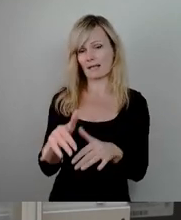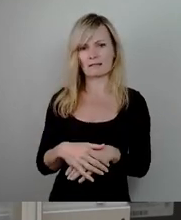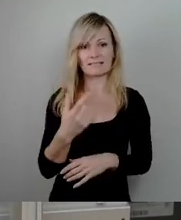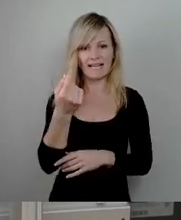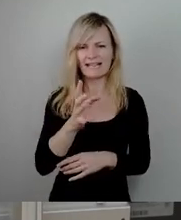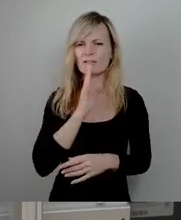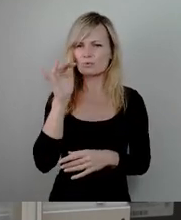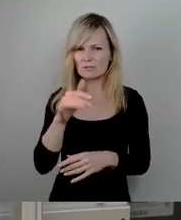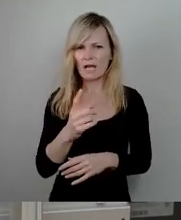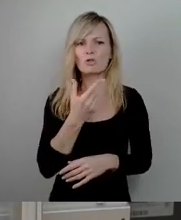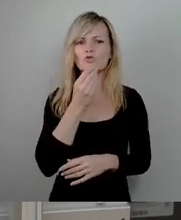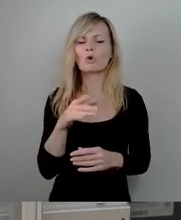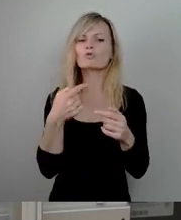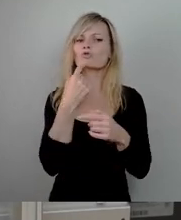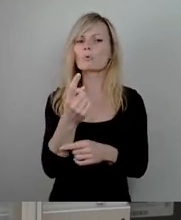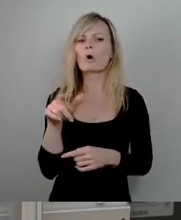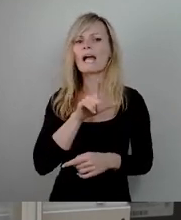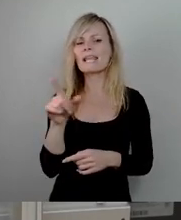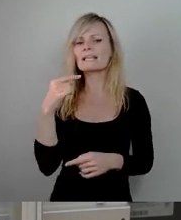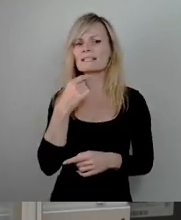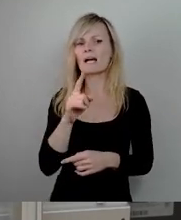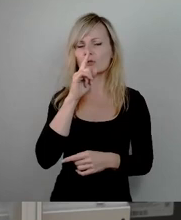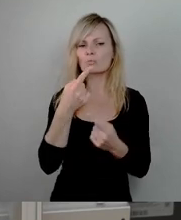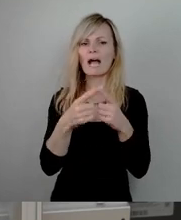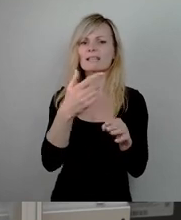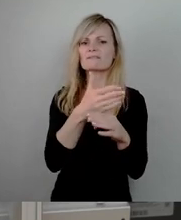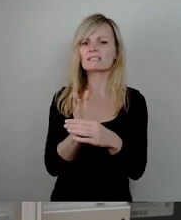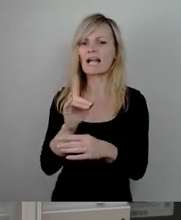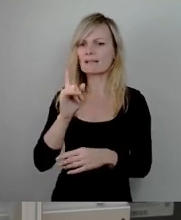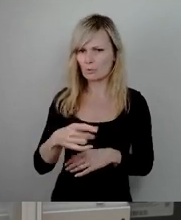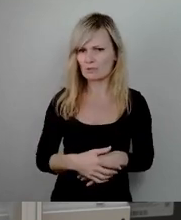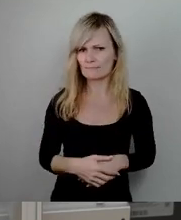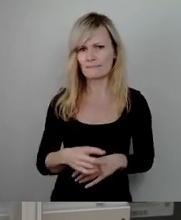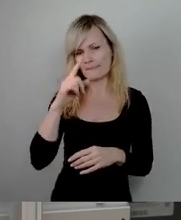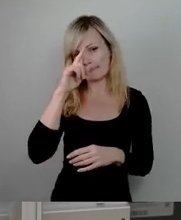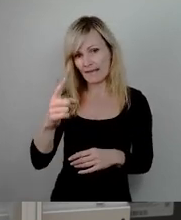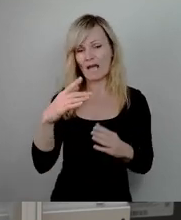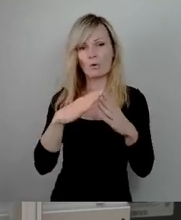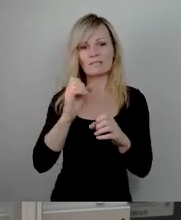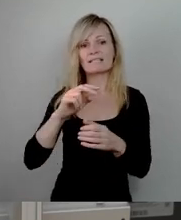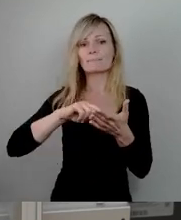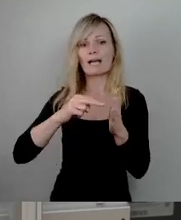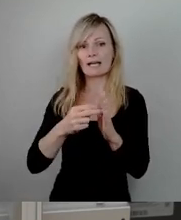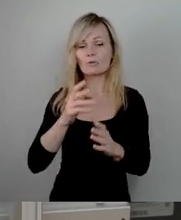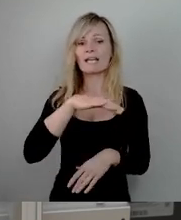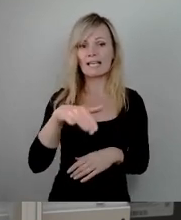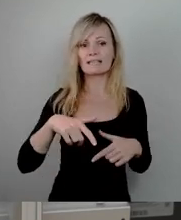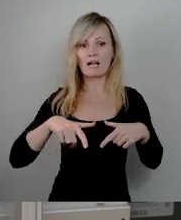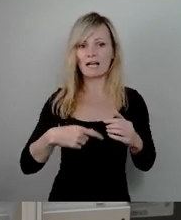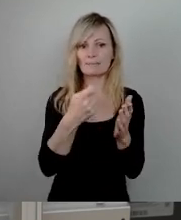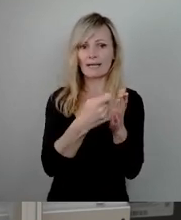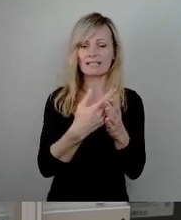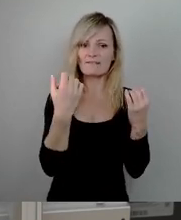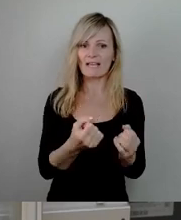da gibt es einen schönen Spruch von den Linken, es muss noch anders verteilt werden. Denkt daran, in der Haushaltsplanung Kindergartenbeitrag festgeschrieben,